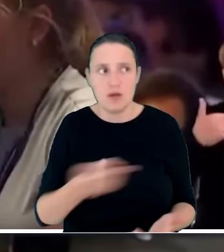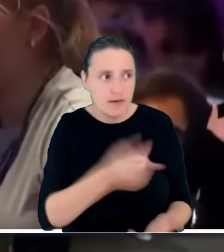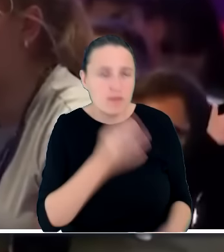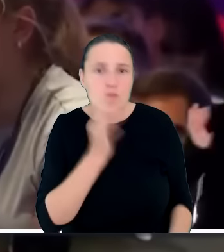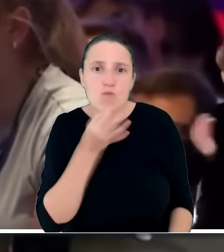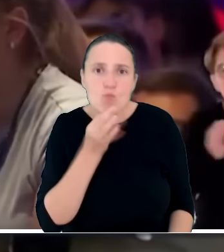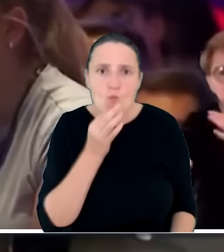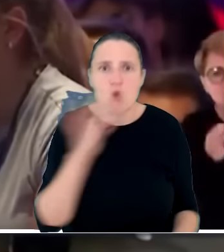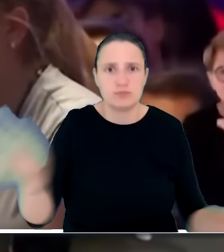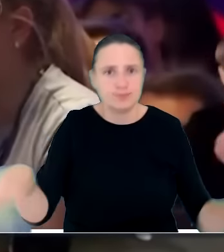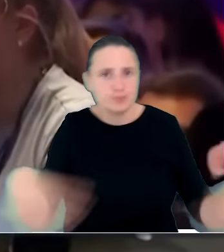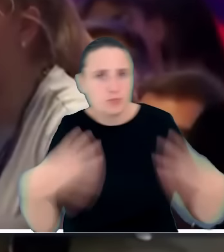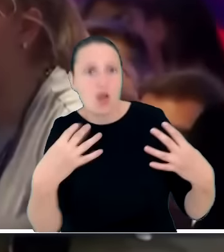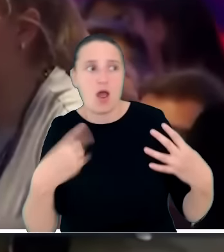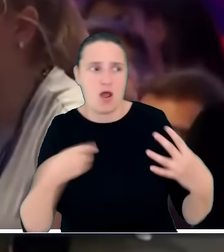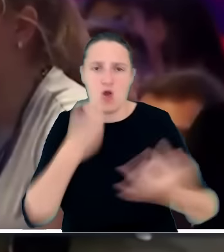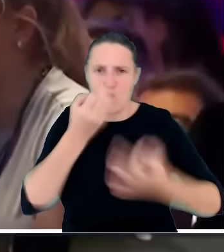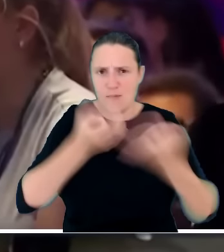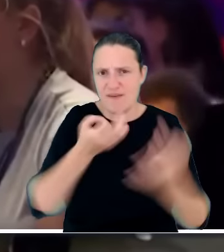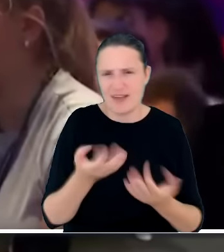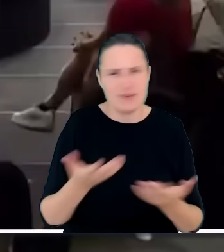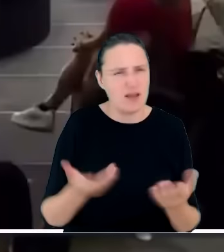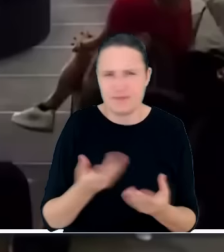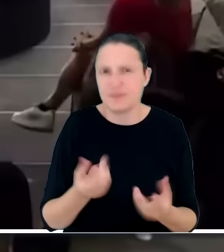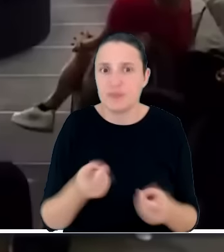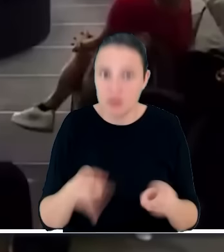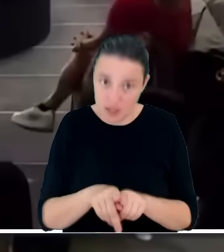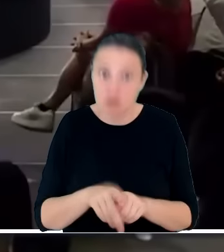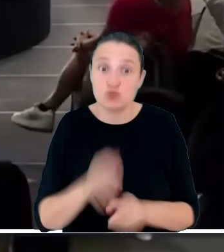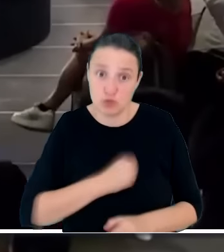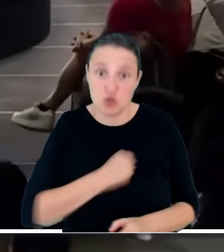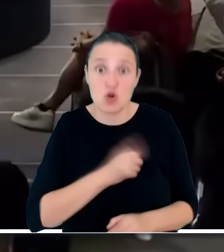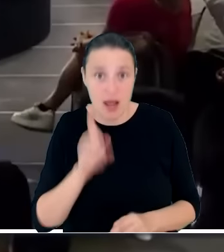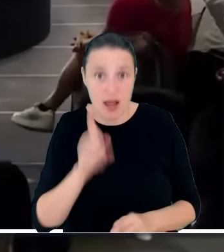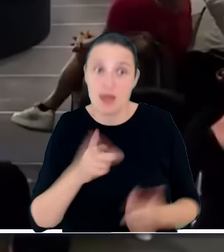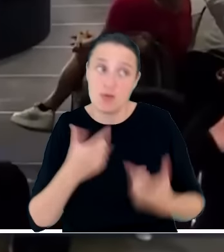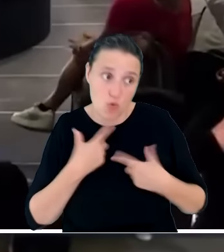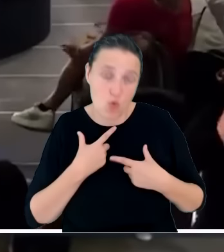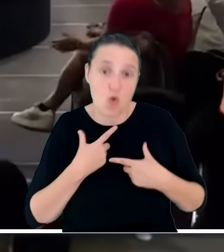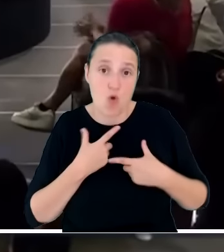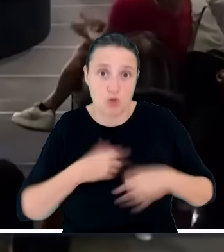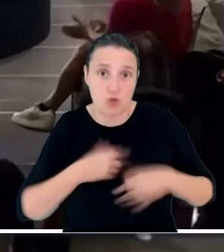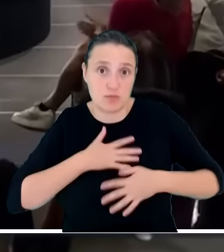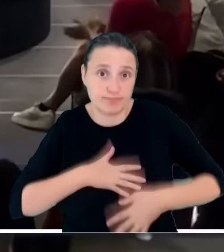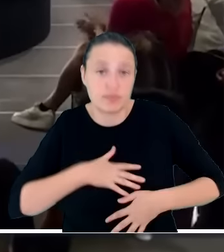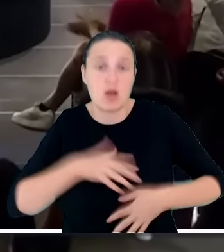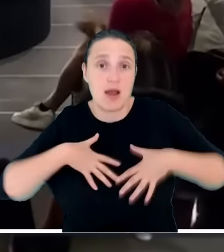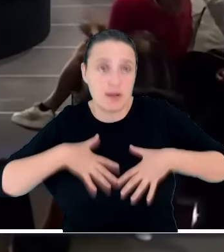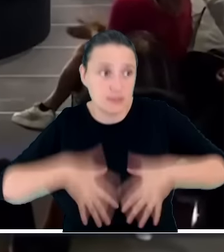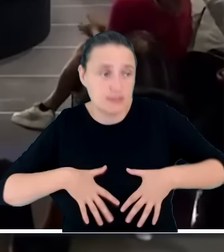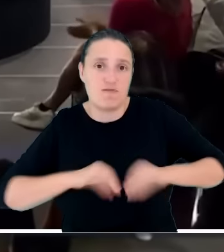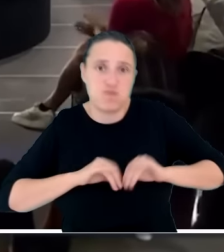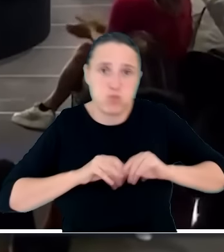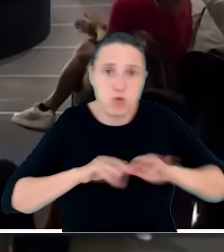Polaków takie słowa, to w jakiś sposób kształtuje też niestety, ale osobowość tych ludzi, no jeżeli oni mają taki... Dla nich Sikorski jest akurat